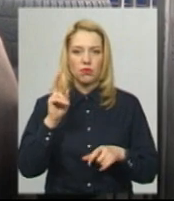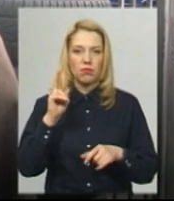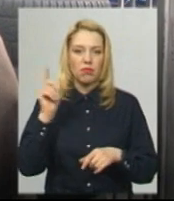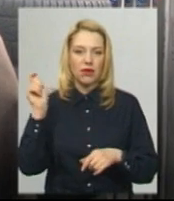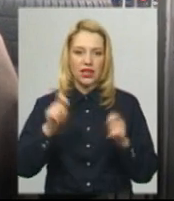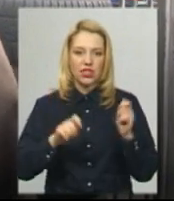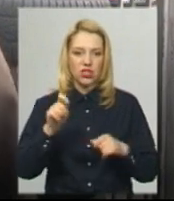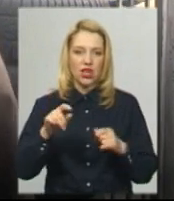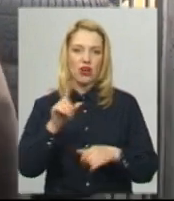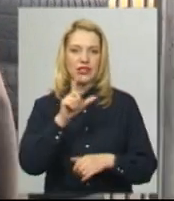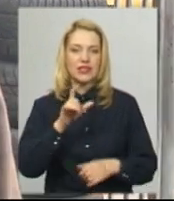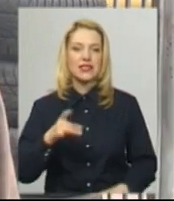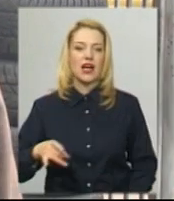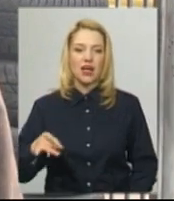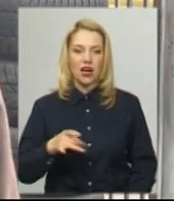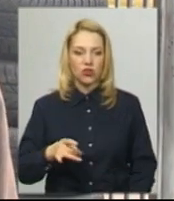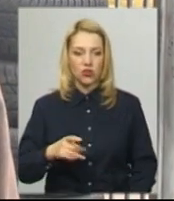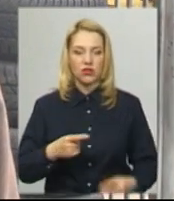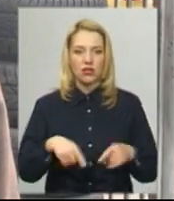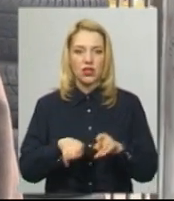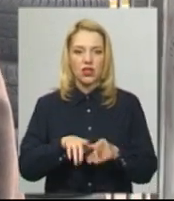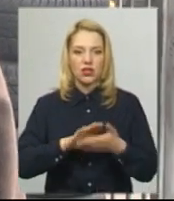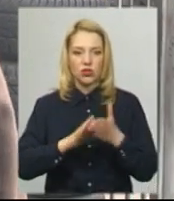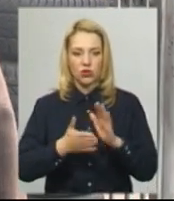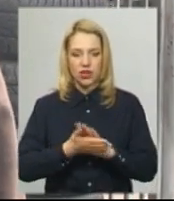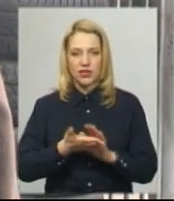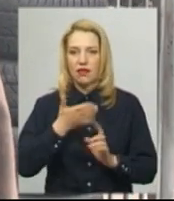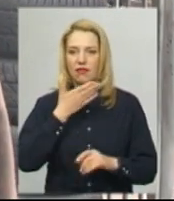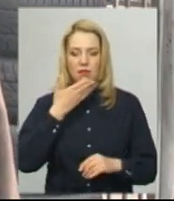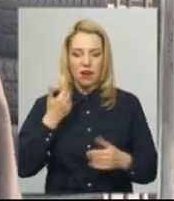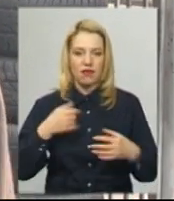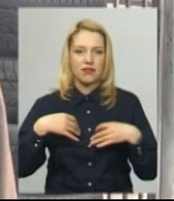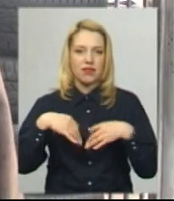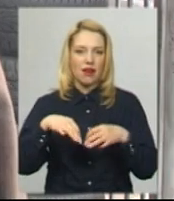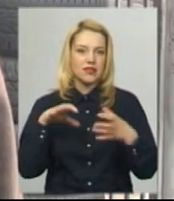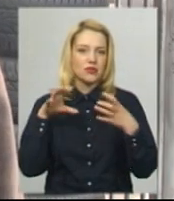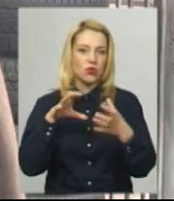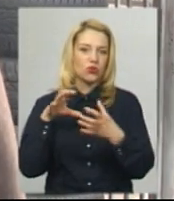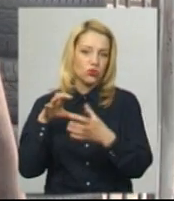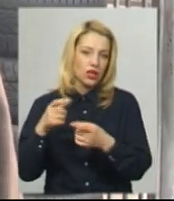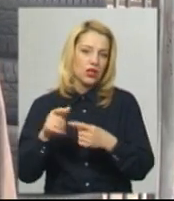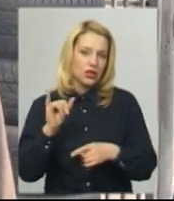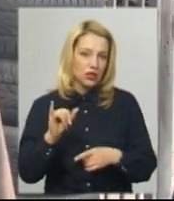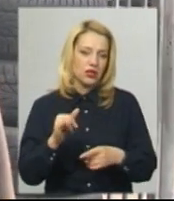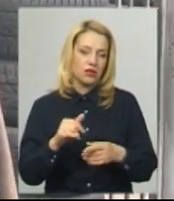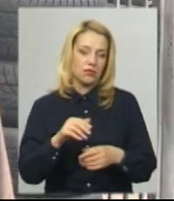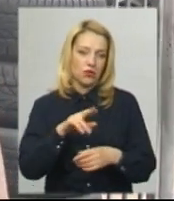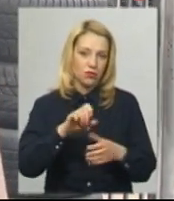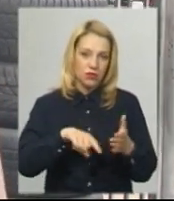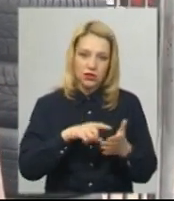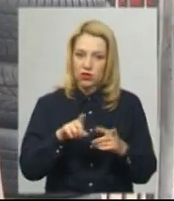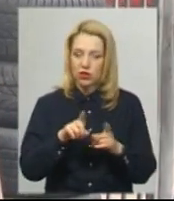На така ситуація, що зараз транспорт не ходить між районами і навіть по місту, то